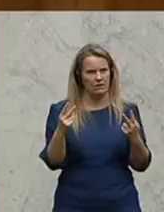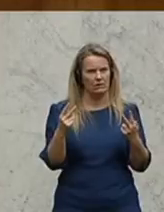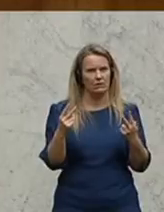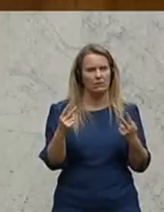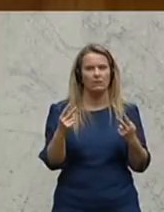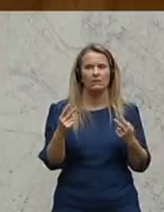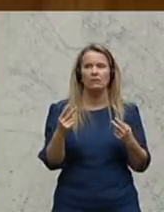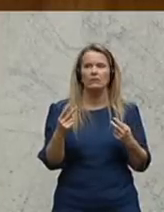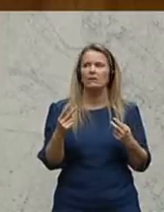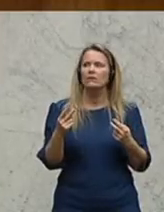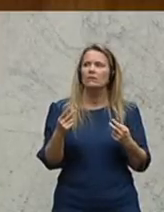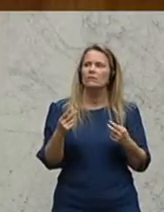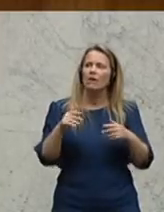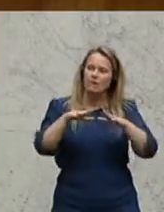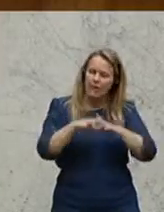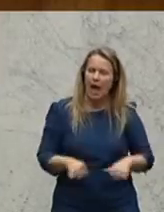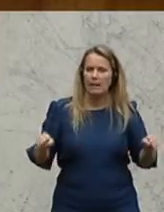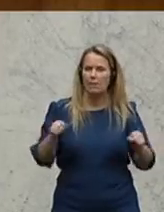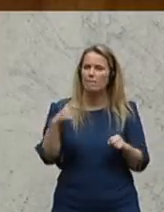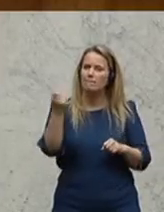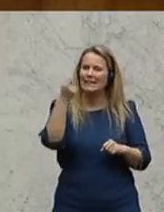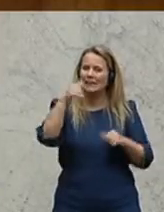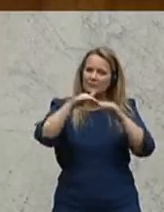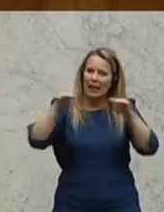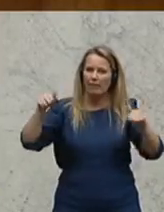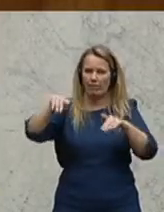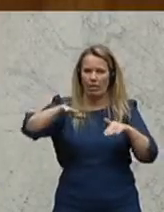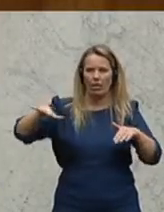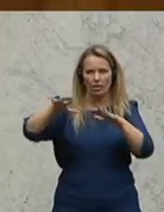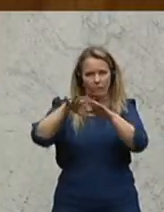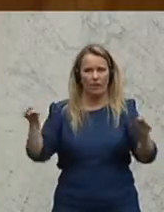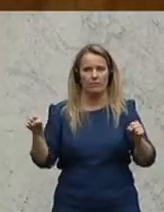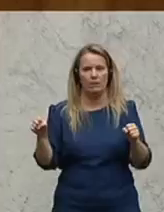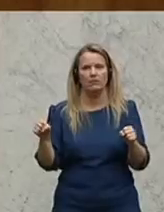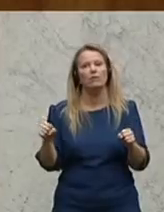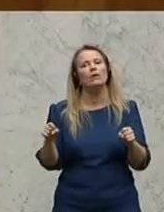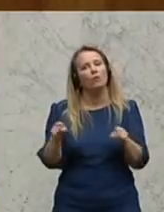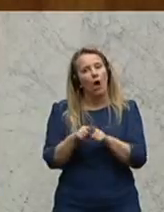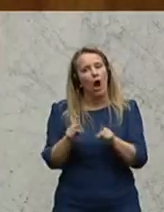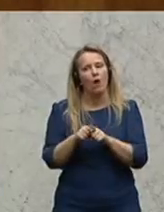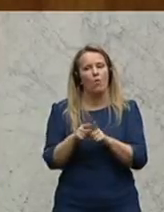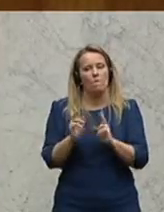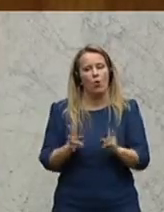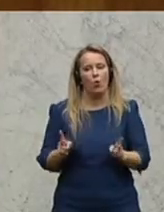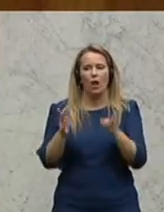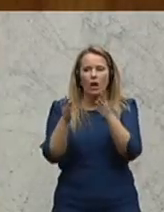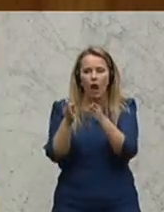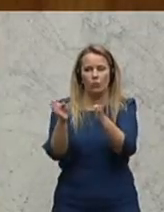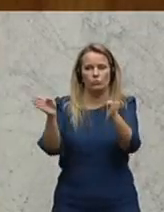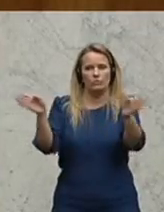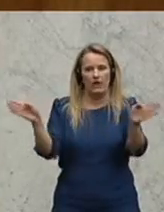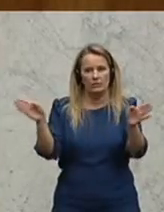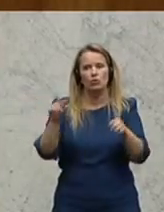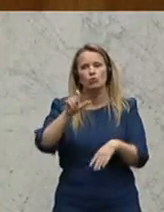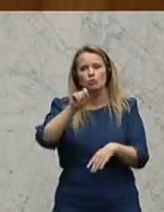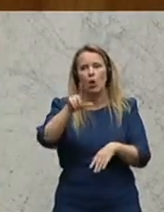Vereinbarungen auf Betriebsebene trifft. Und auch die Ausweitung auf